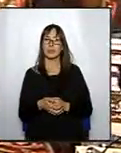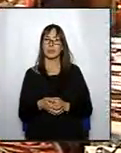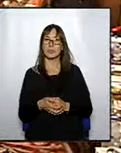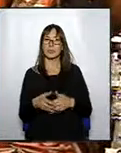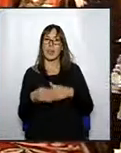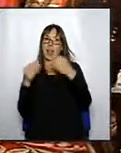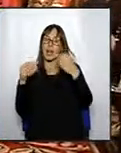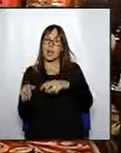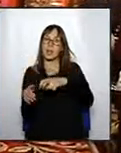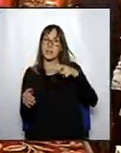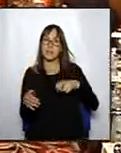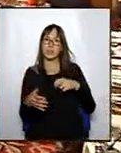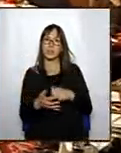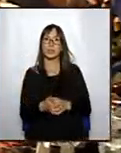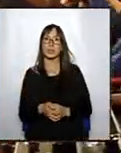Abstencions?